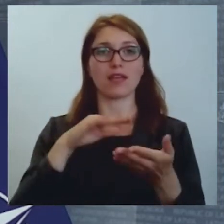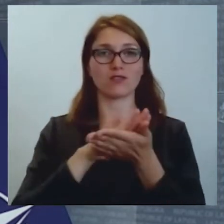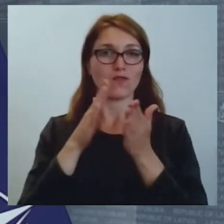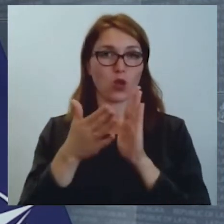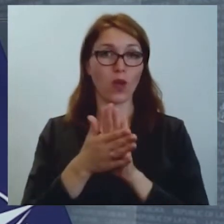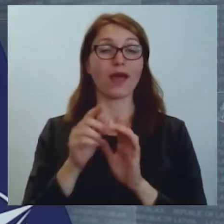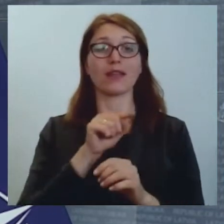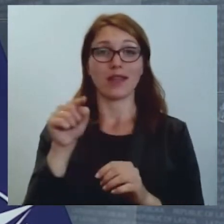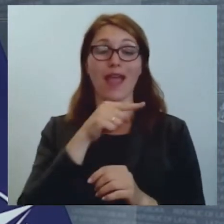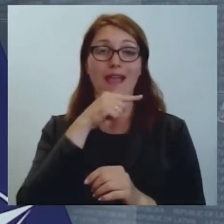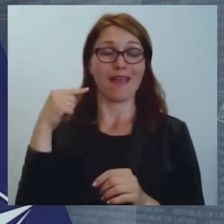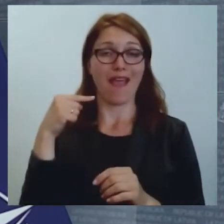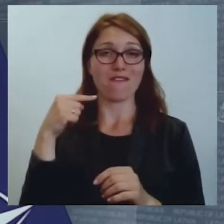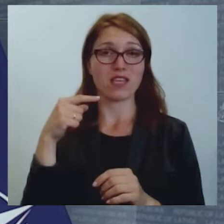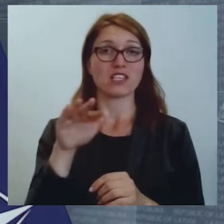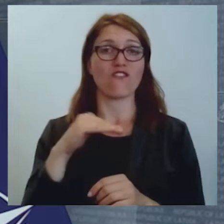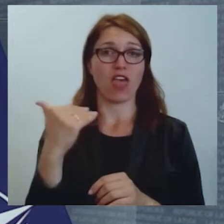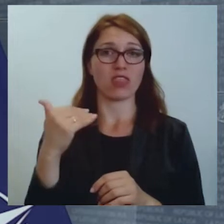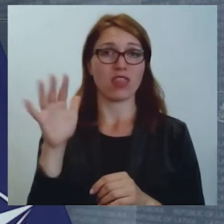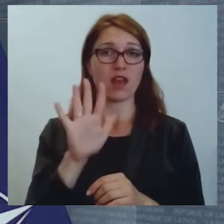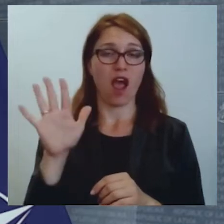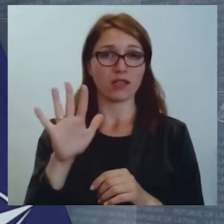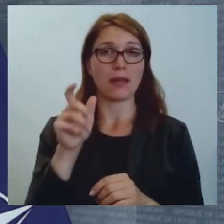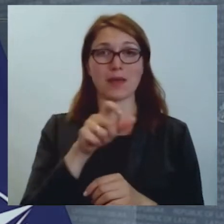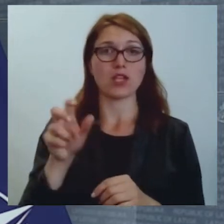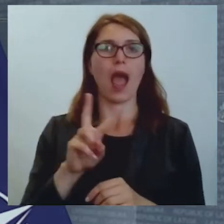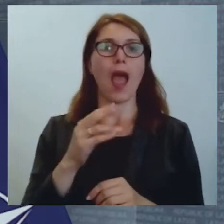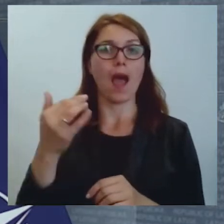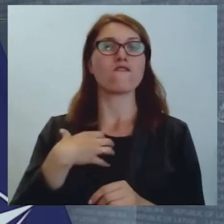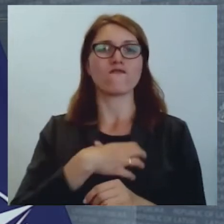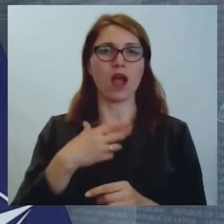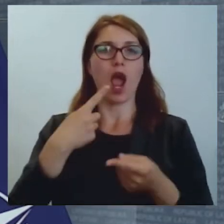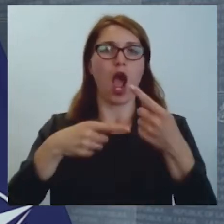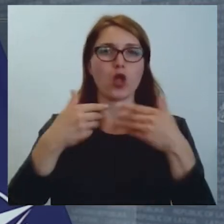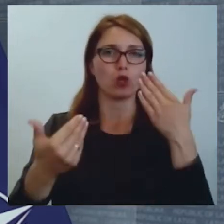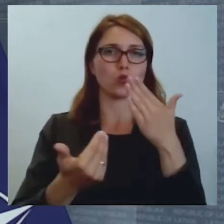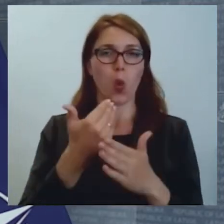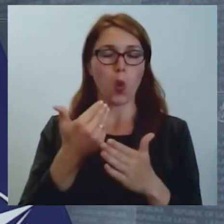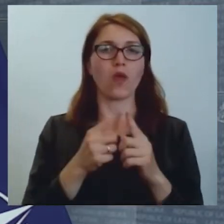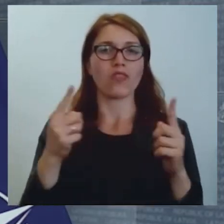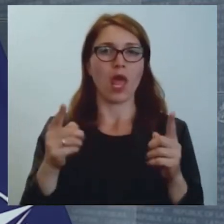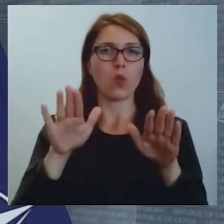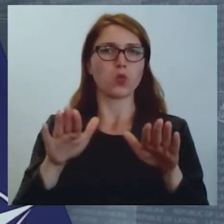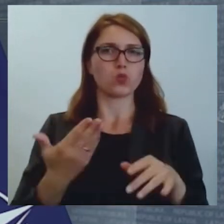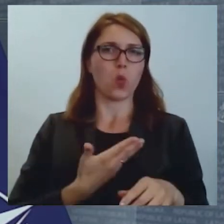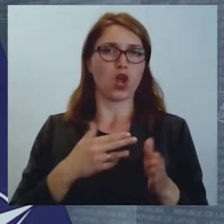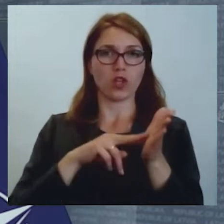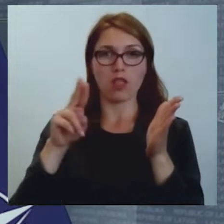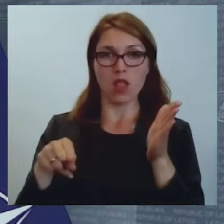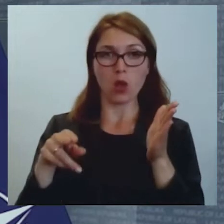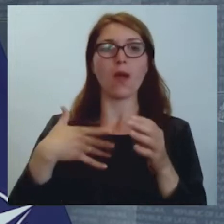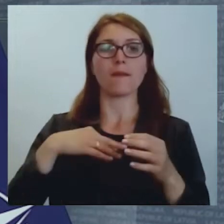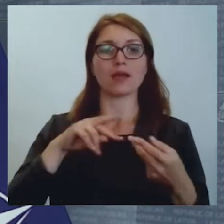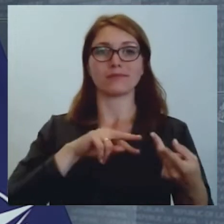Krievijas federācijas pilsoņiem, kuriem nāktos atjaunot termiņu uztrēšanās atļauju, mēs pāriesim no tās